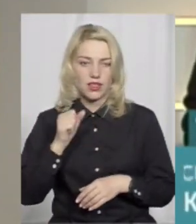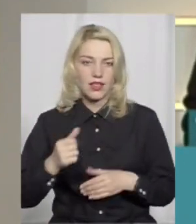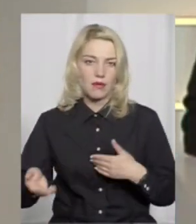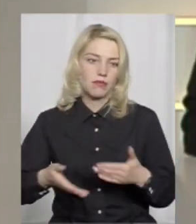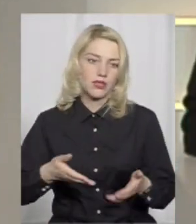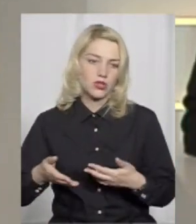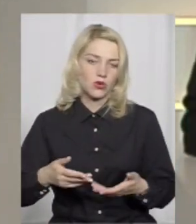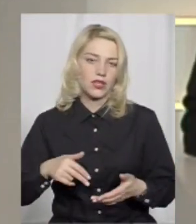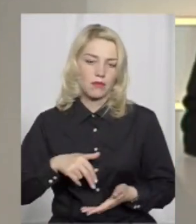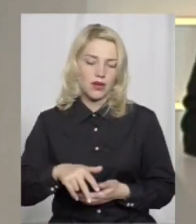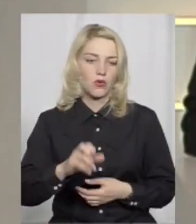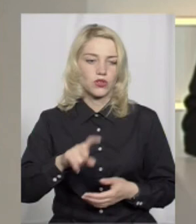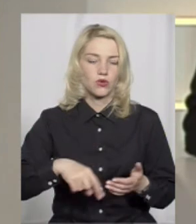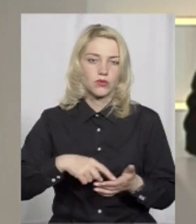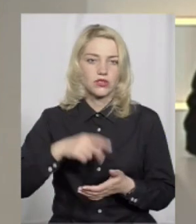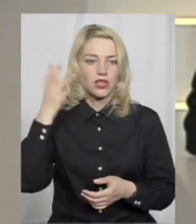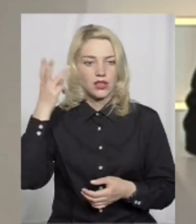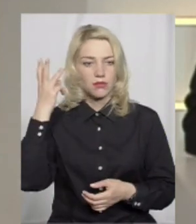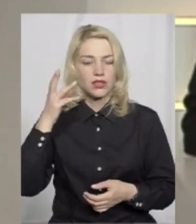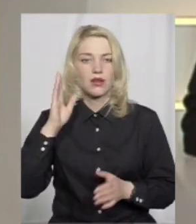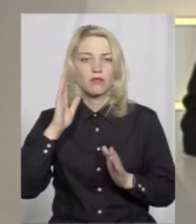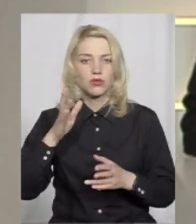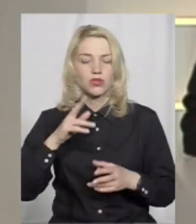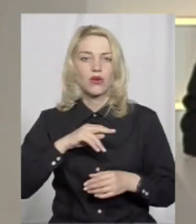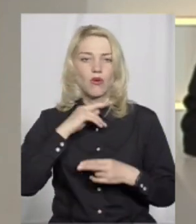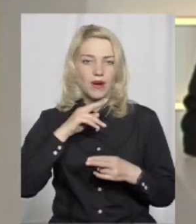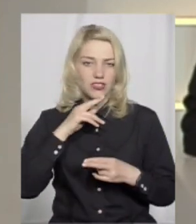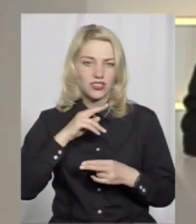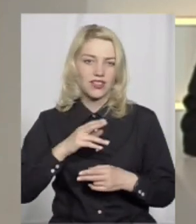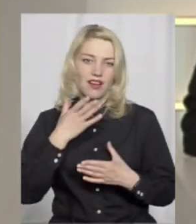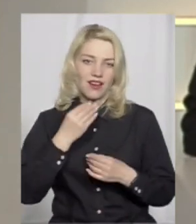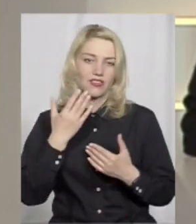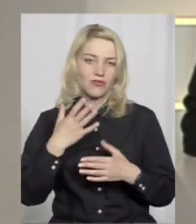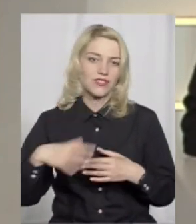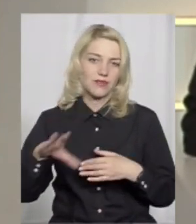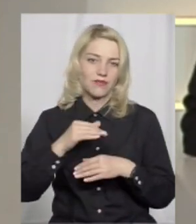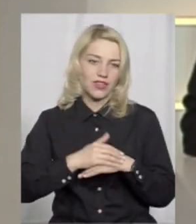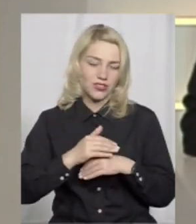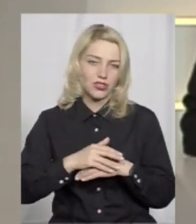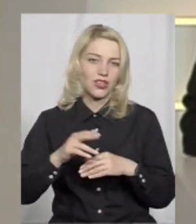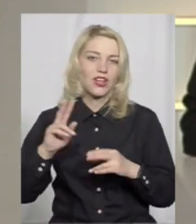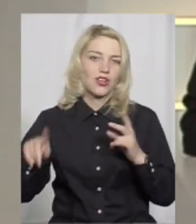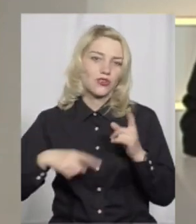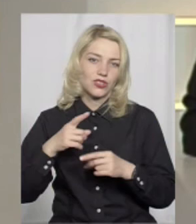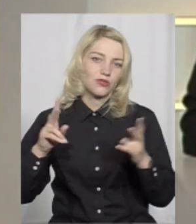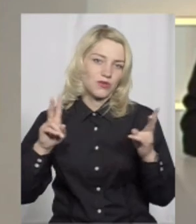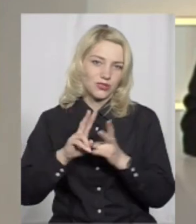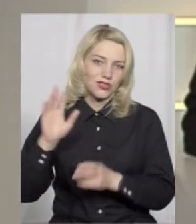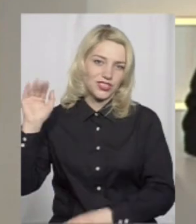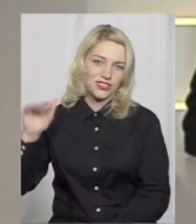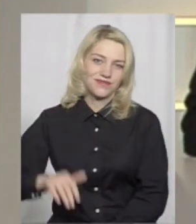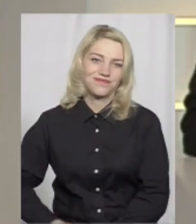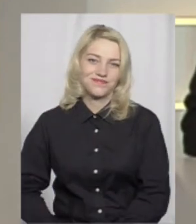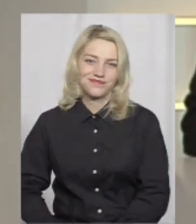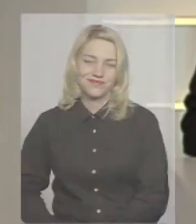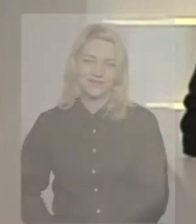пішохідних переходах у місті Хмельницькому. Будьте обачні. Гарного всім вечора. До зустрічі у наступній темі